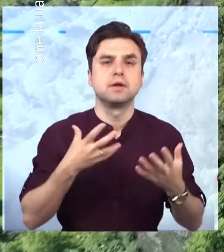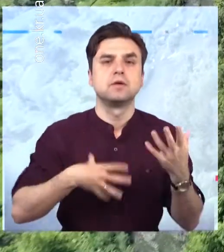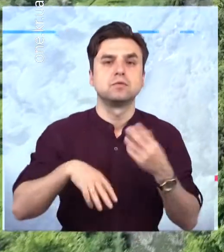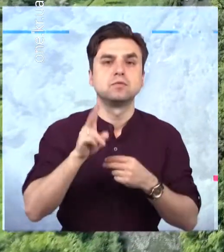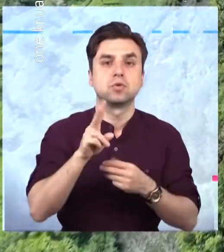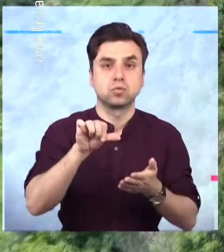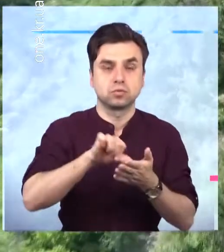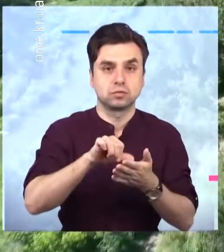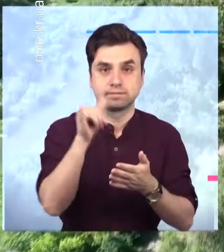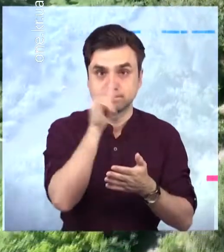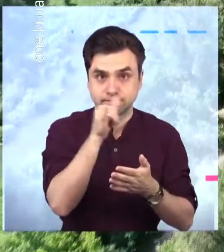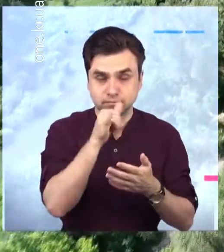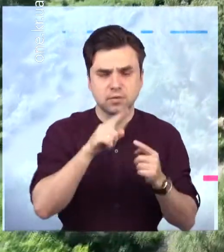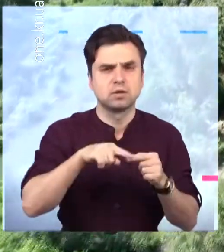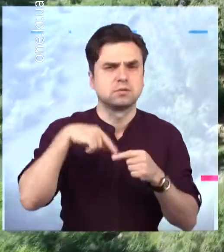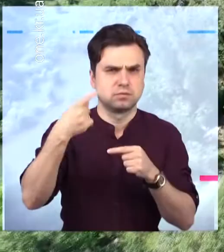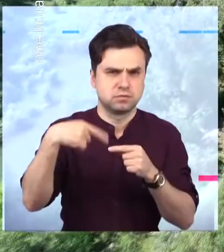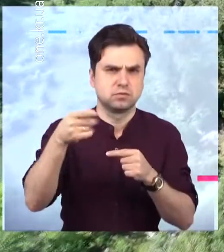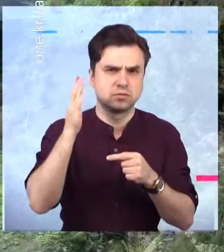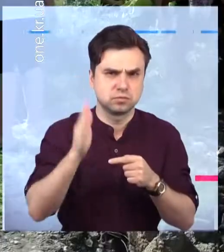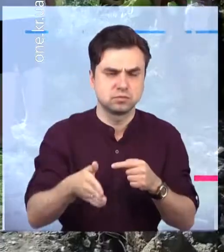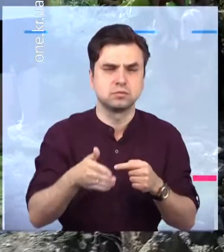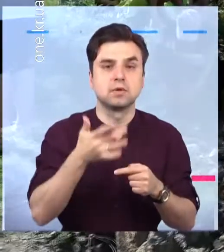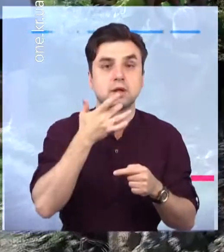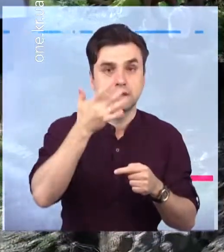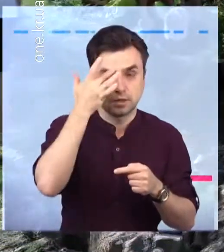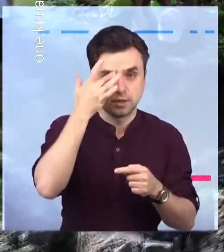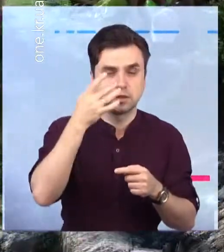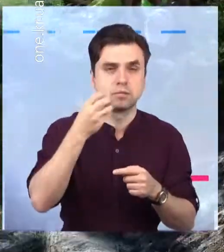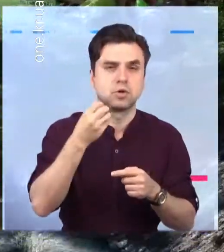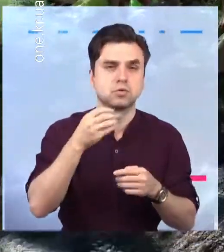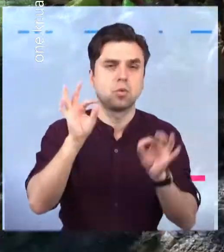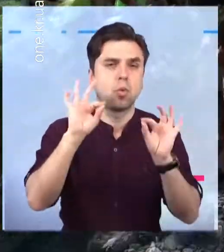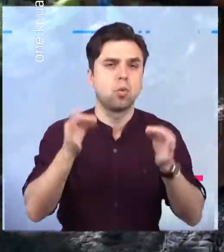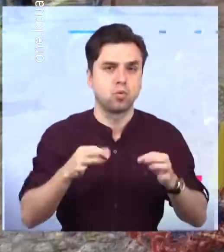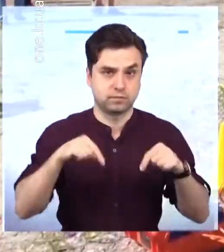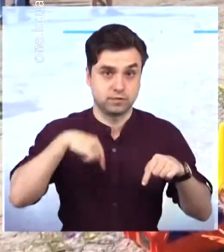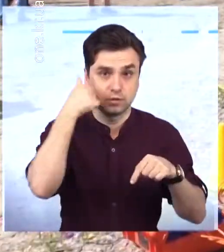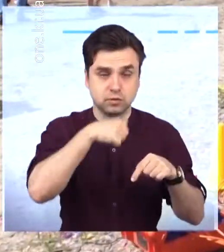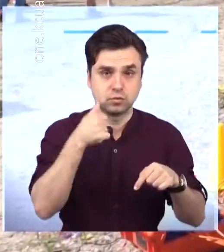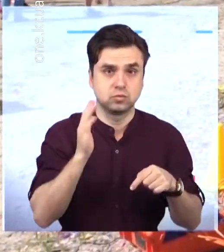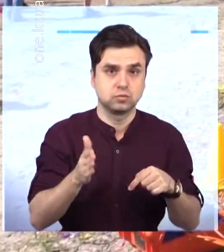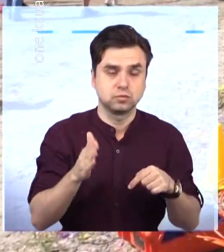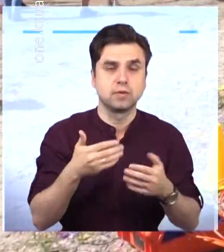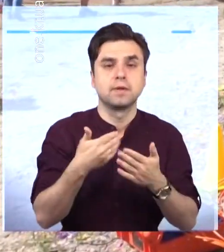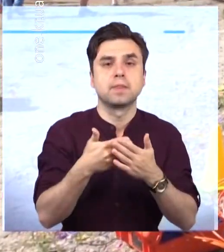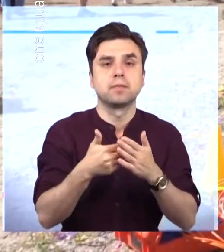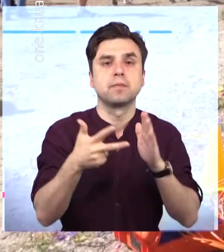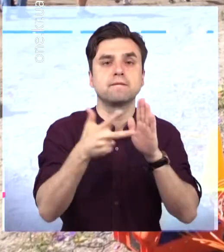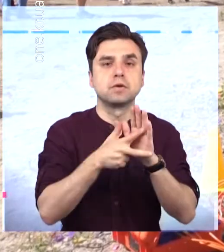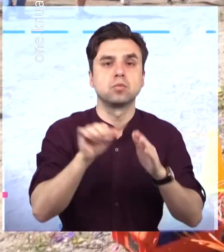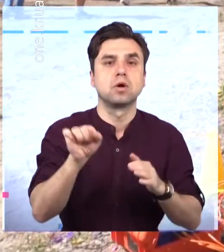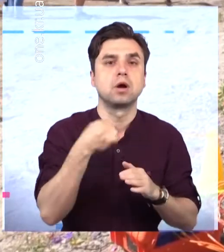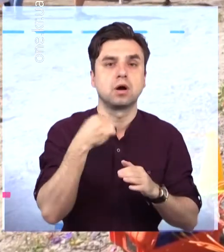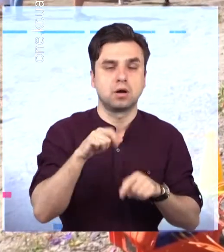присутнім на цьому марафоні, зможуть проявити себе у наступних трейлах, що мають відбутися влітку та восени цього року. Так, зокрема, забіг Black Stones Trail